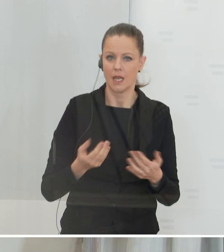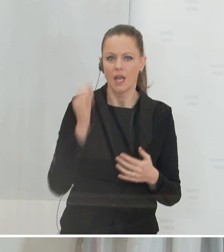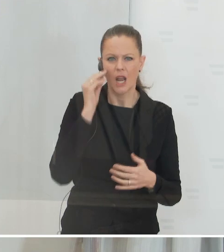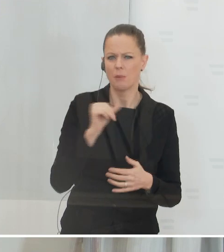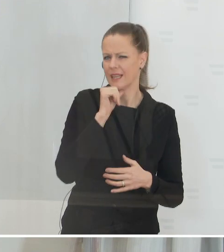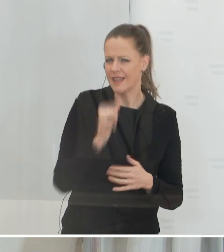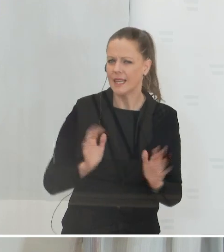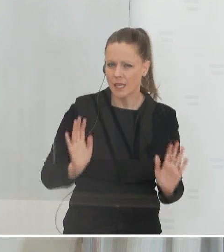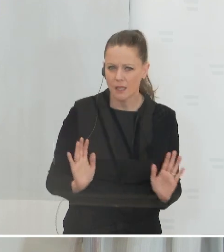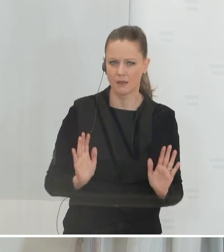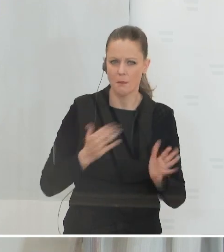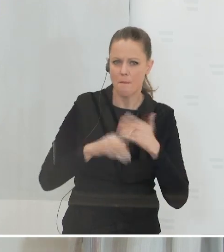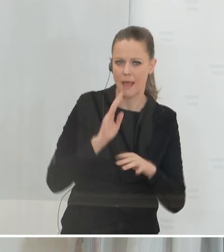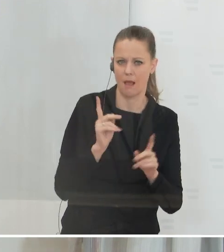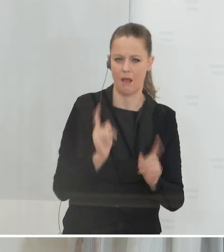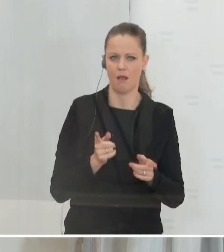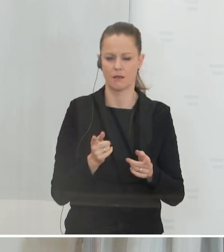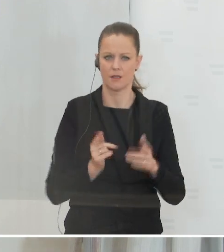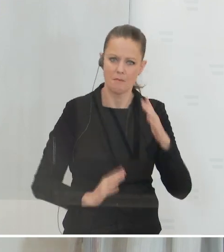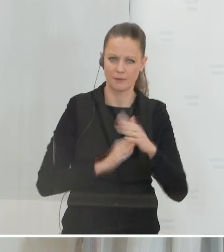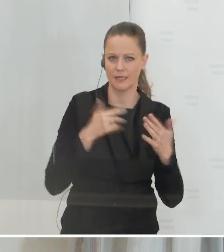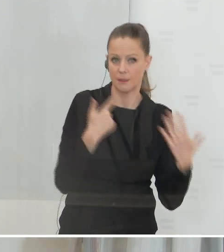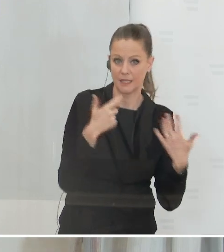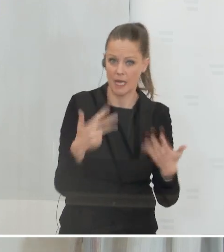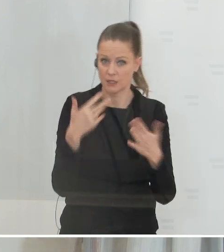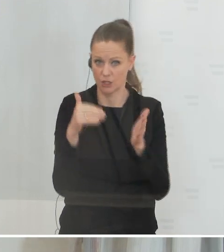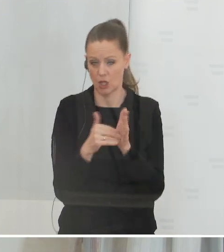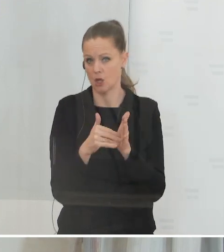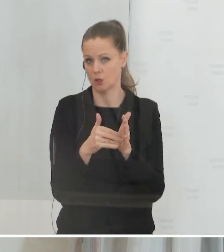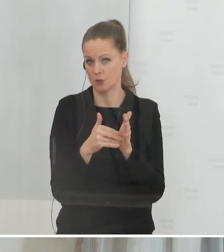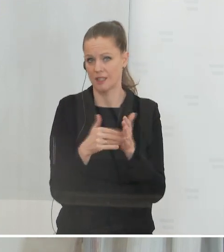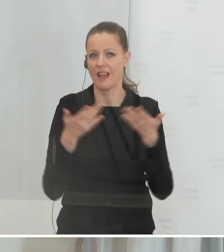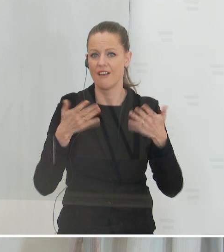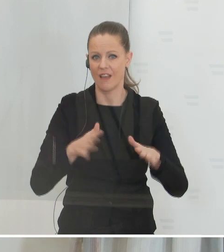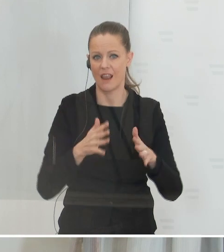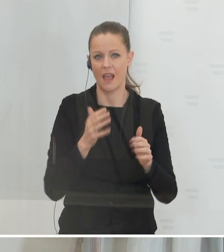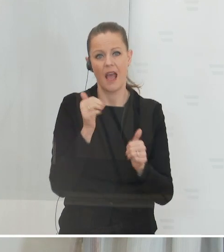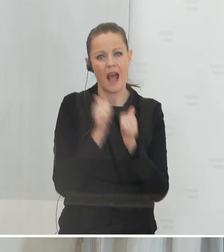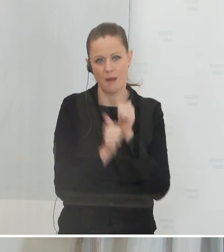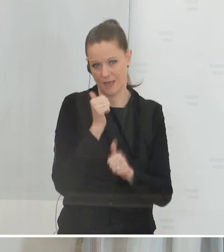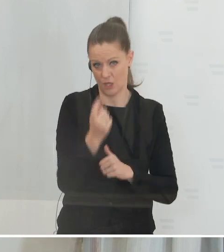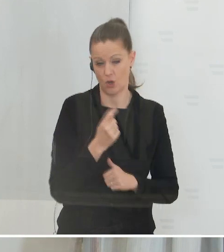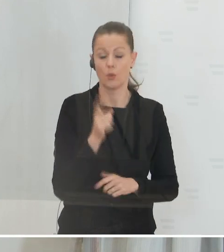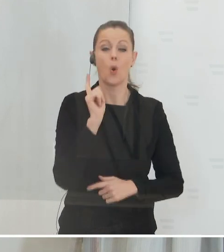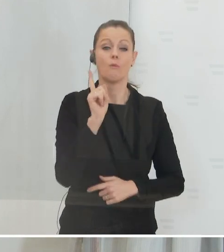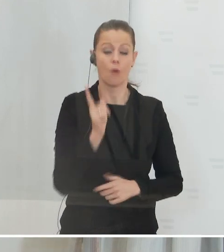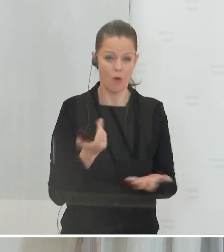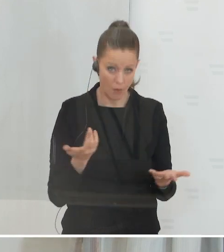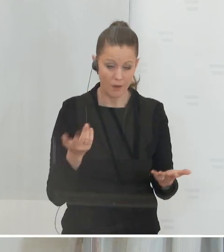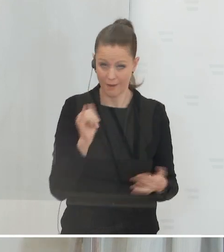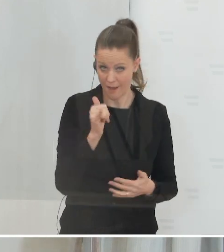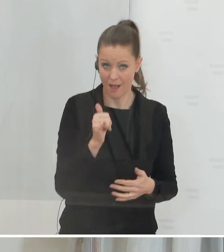dass mehr als maximal 70.000, 80.000 Fälle abgerechnet werden jetzt, obwohl es natürlich noch